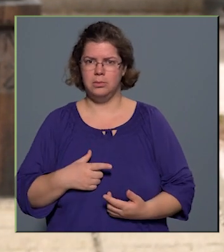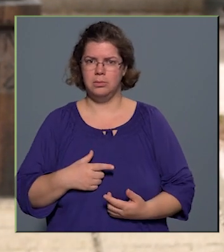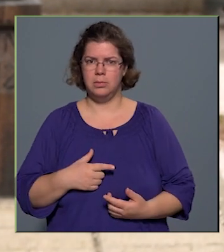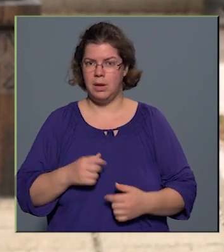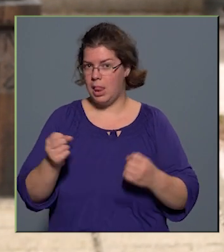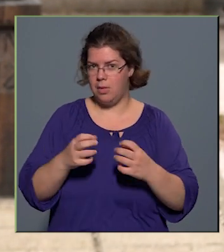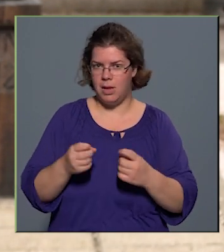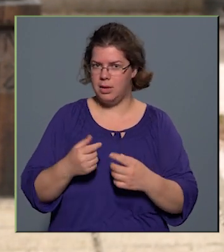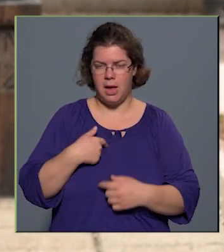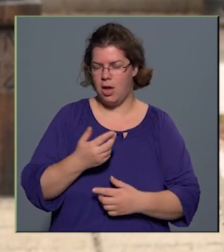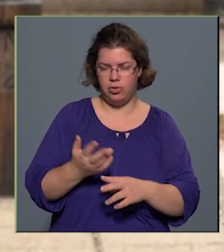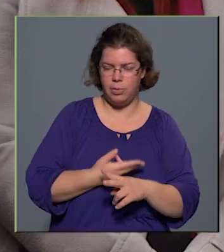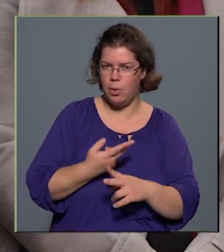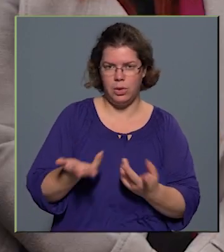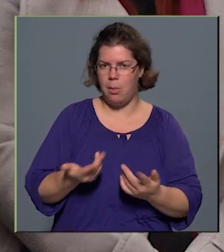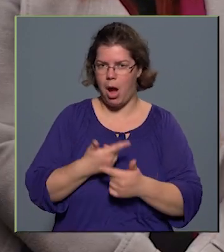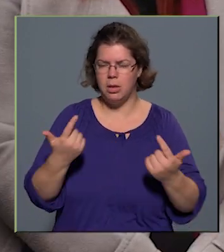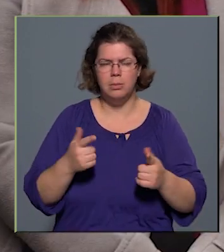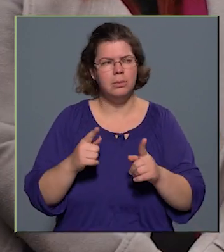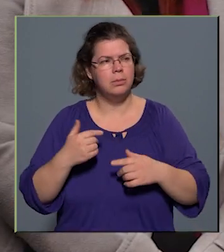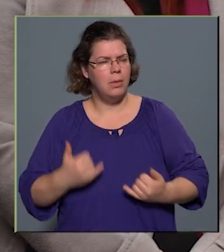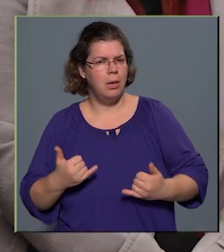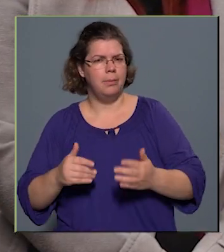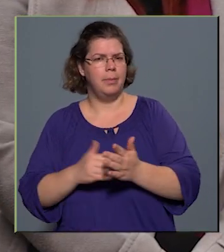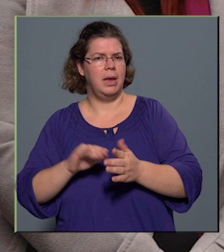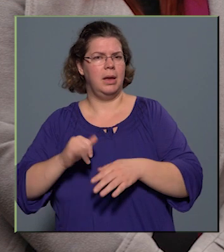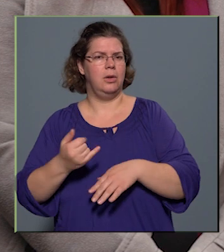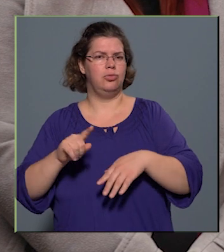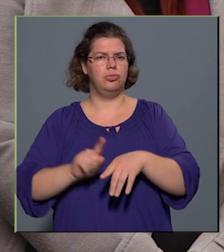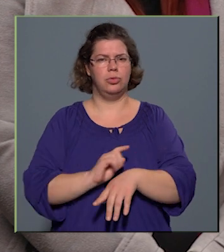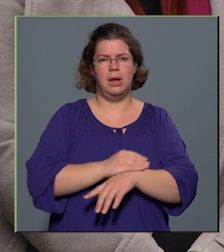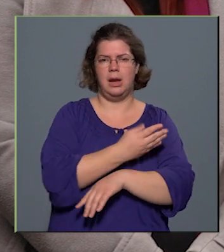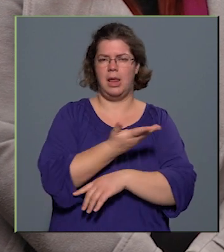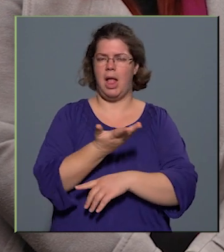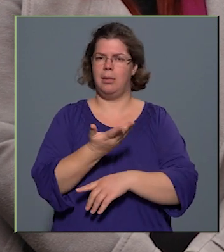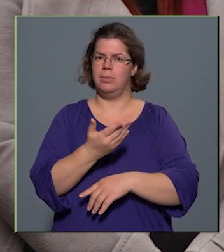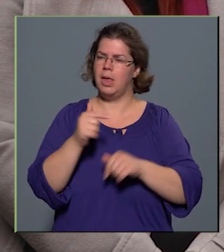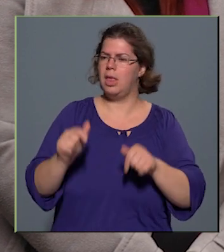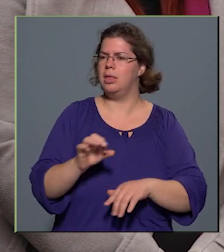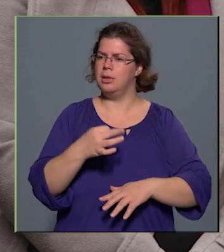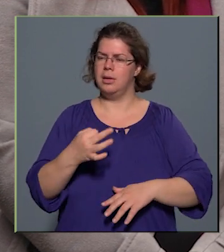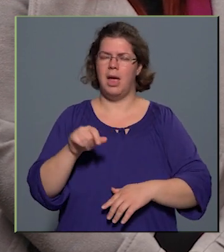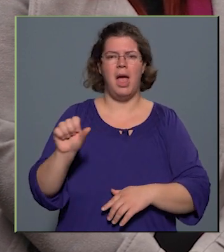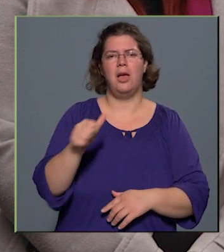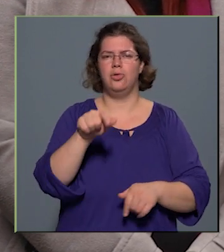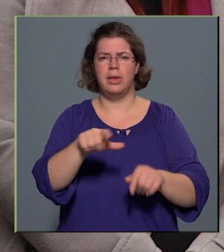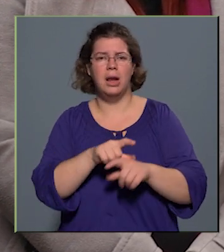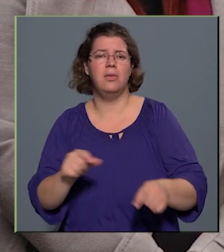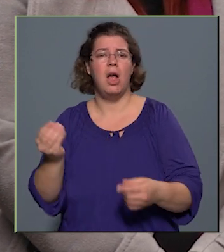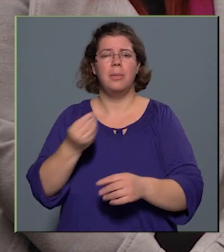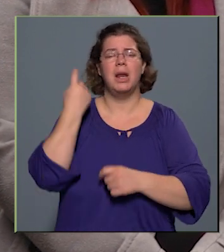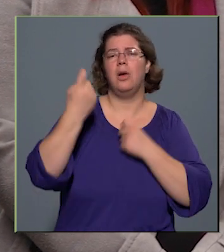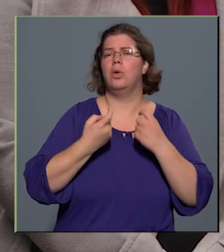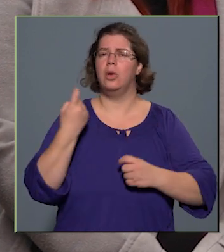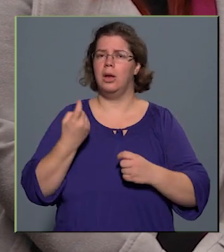hajnalban. Ma mégis úgy érzem, ezen a napon maradhat minden. Első ez a levél, aminek